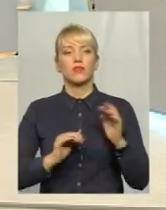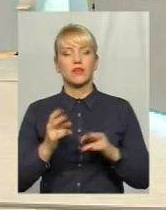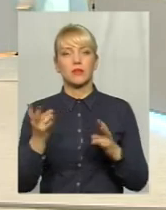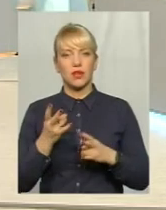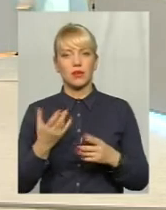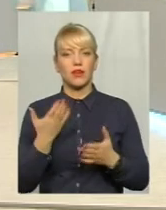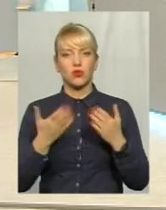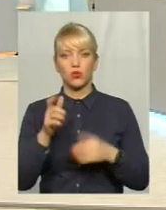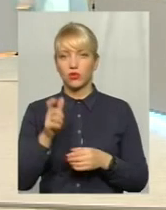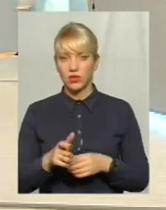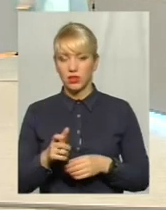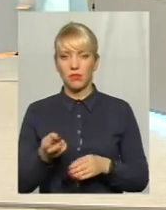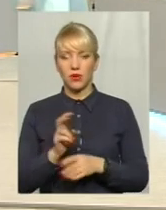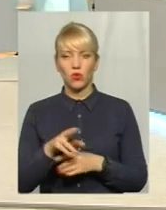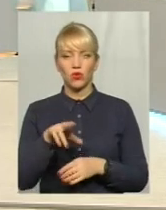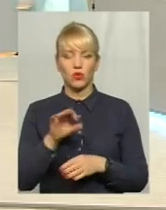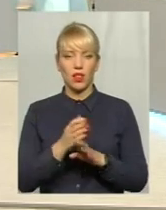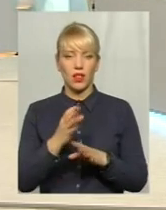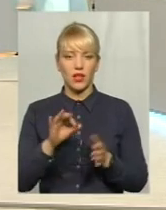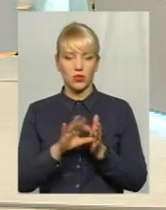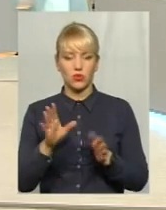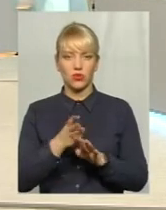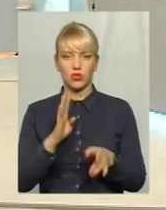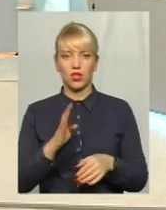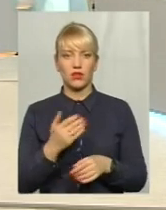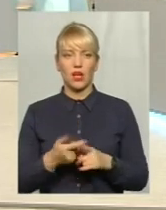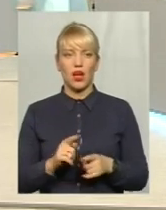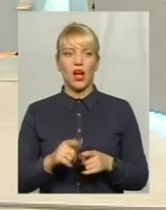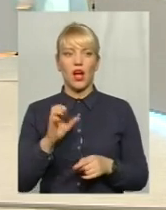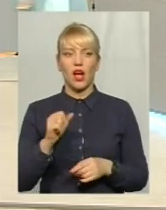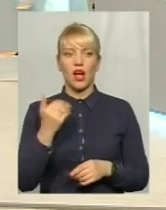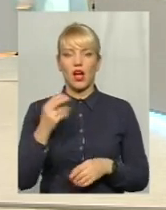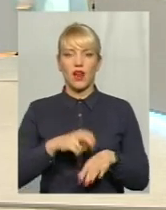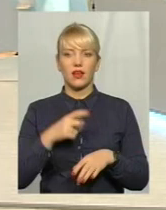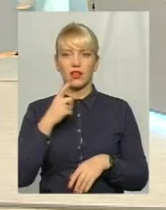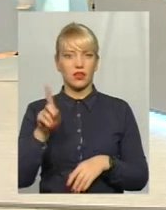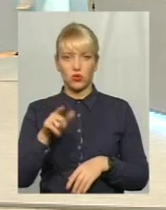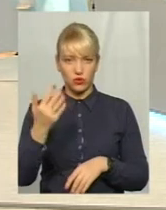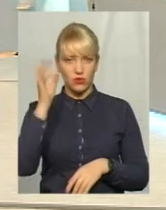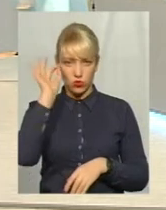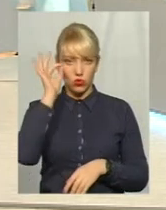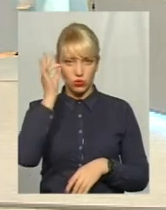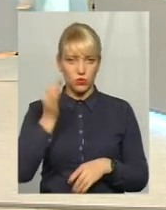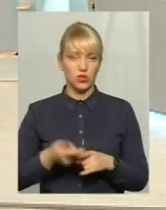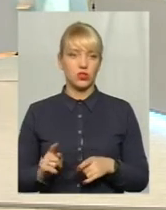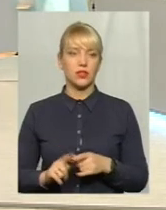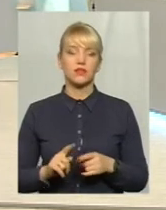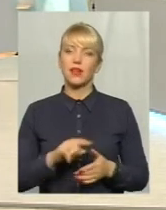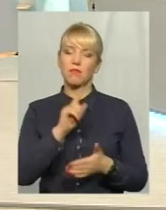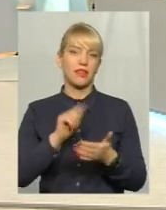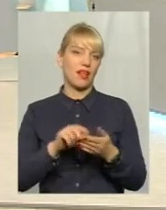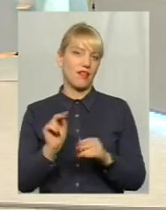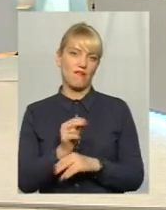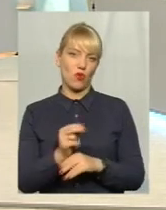людина приходить по електронній черги, лікар її каже, що з розуму зійшли на все. Це питання виховання того